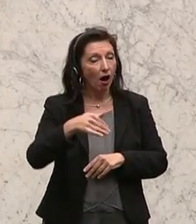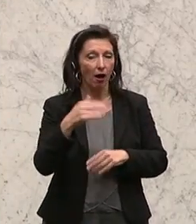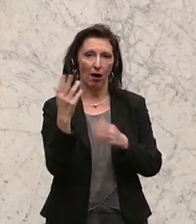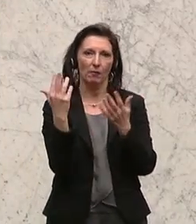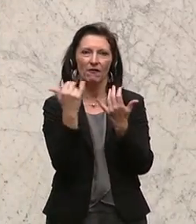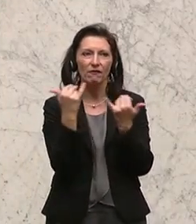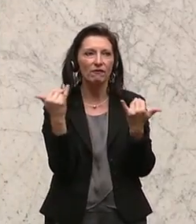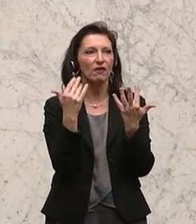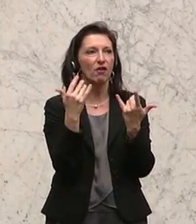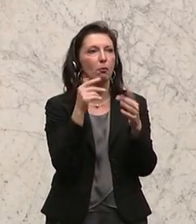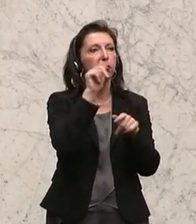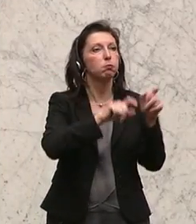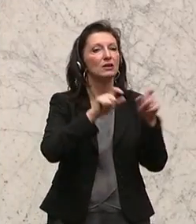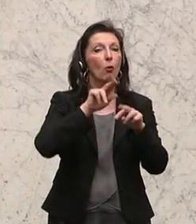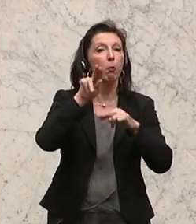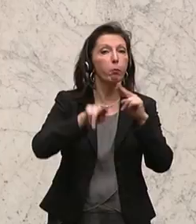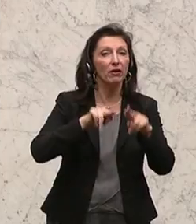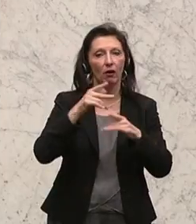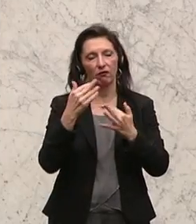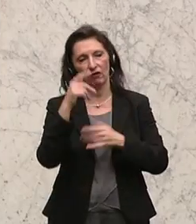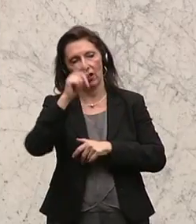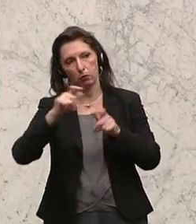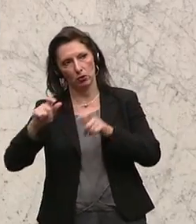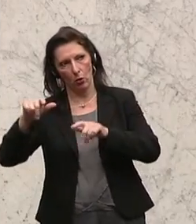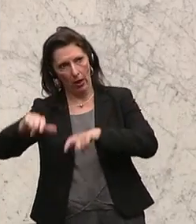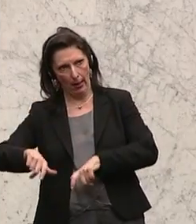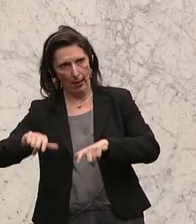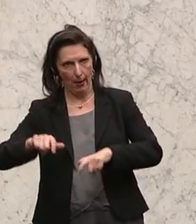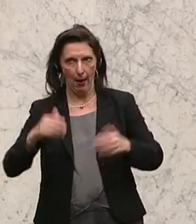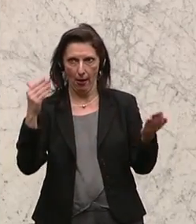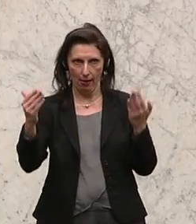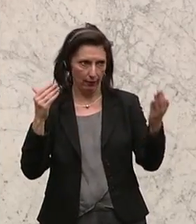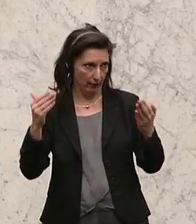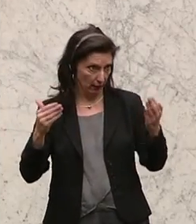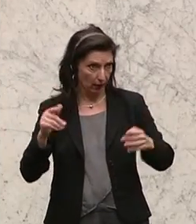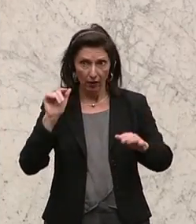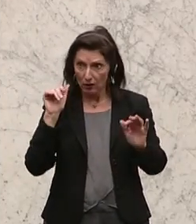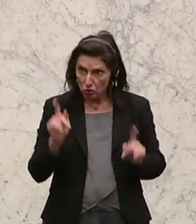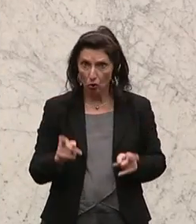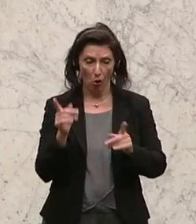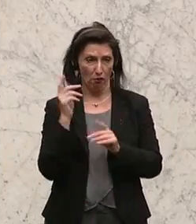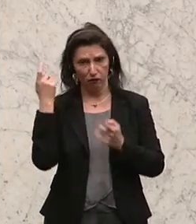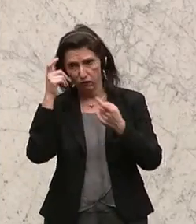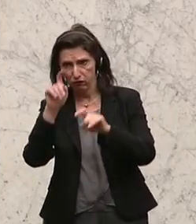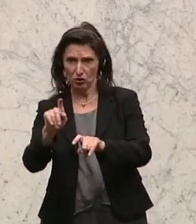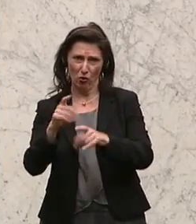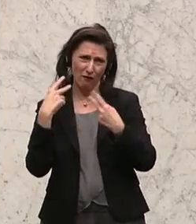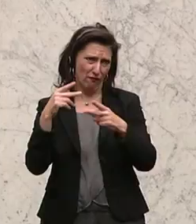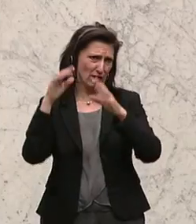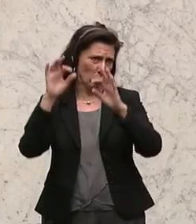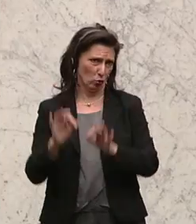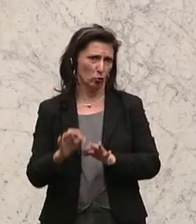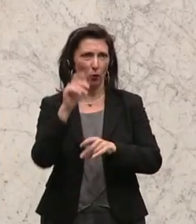machen. Damit die älteren Menschen weiterhin bestens versorgt werden und damit auch das Personal dementsprechend